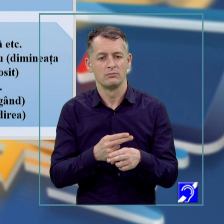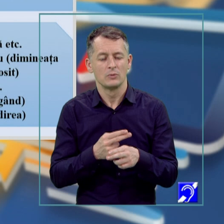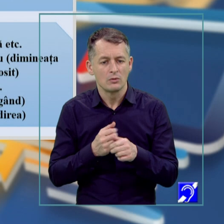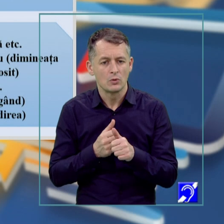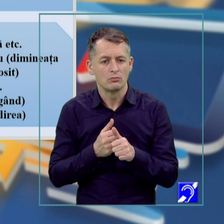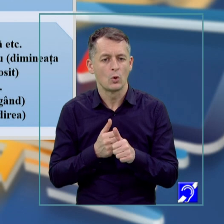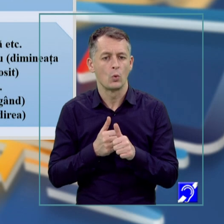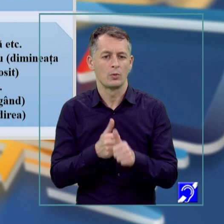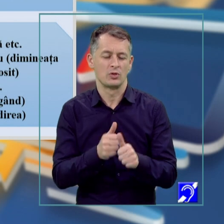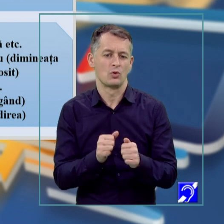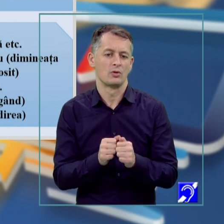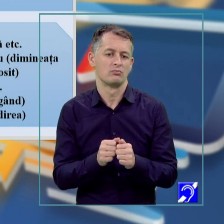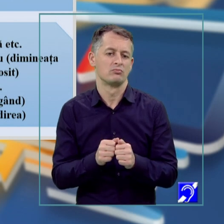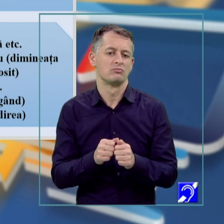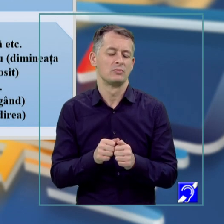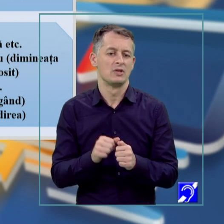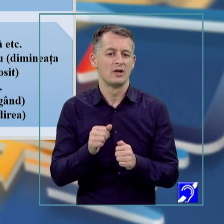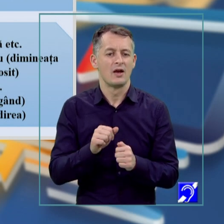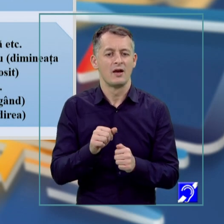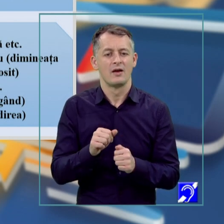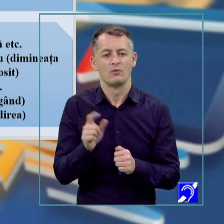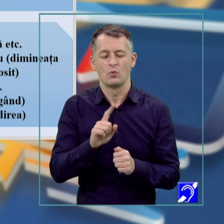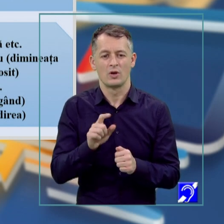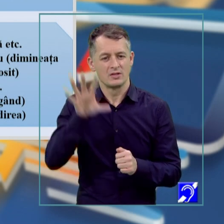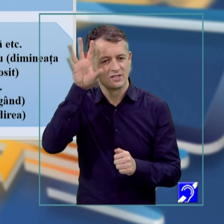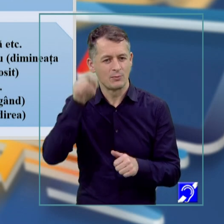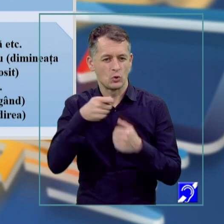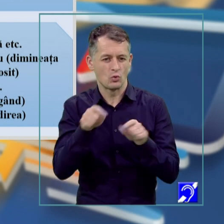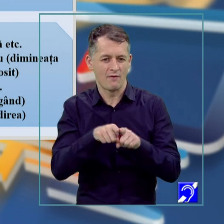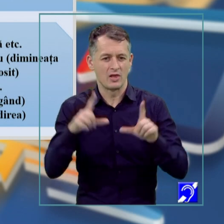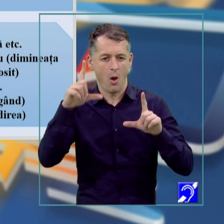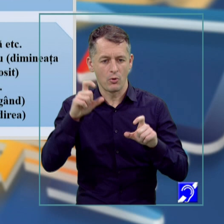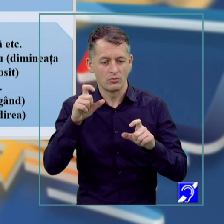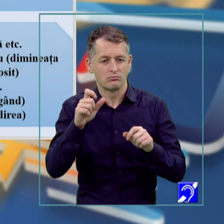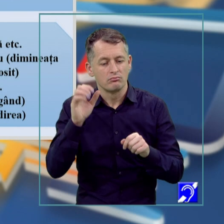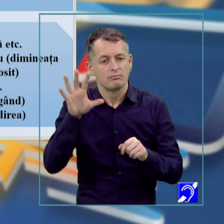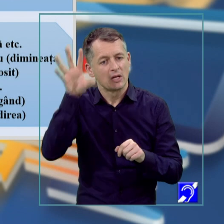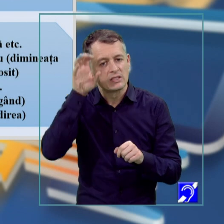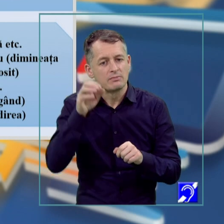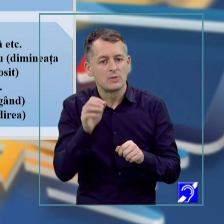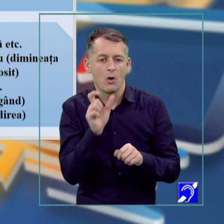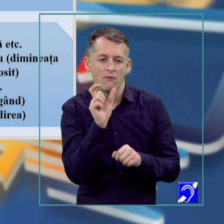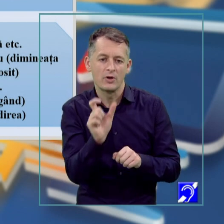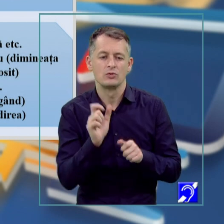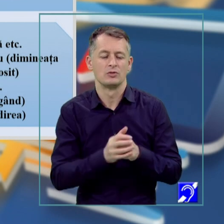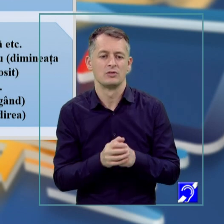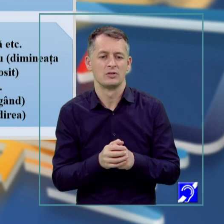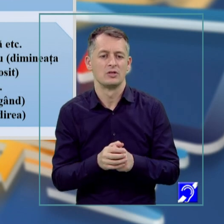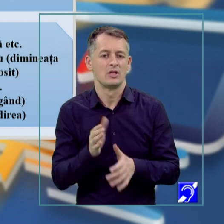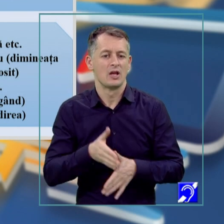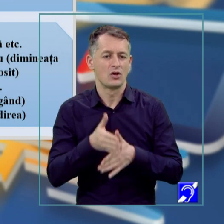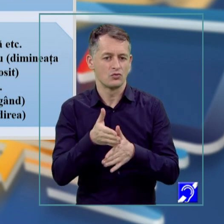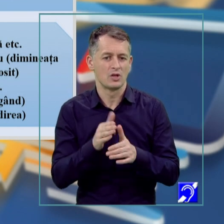reținem chiar totul ca o copie fotografică, ci reținem cu aproximație, este mișlocita ajutându-ne mereu de